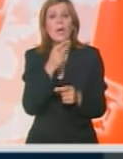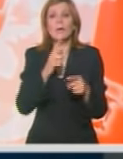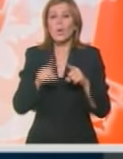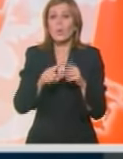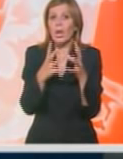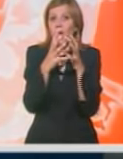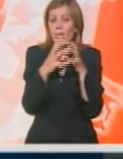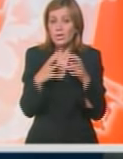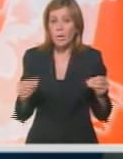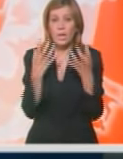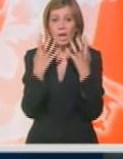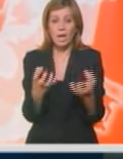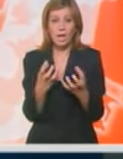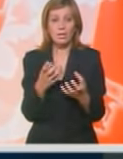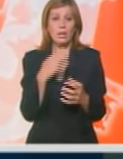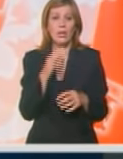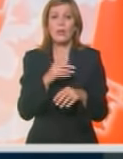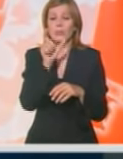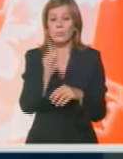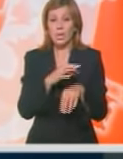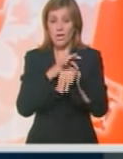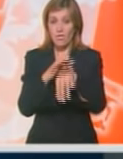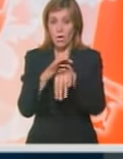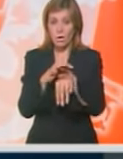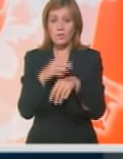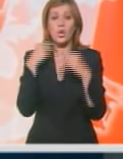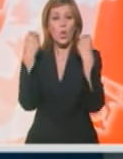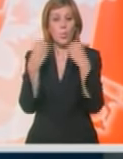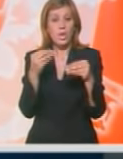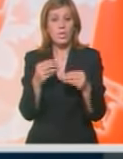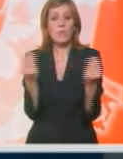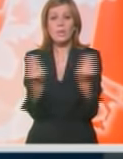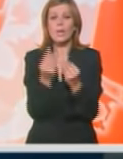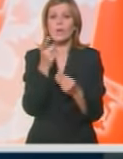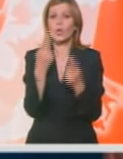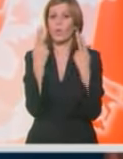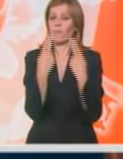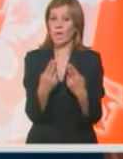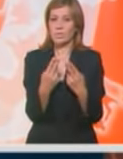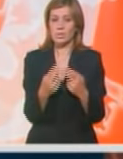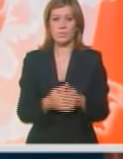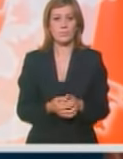topljenje leda. Vodič Aslak Lau Rolfsen objašnjava zašto je to važno.